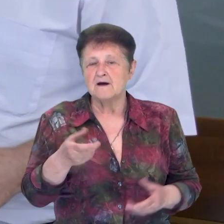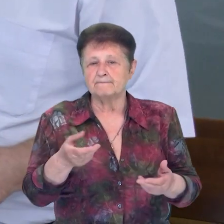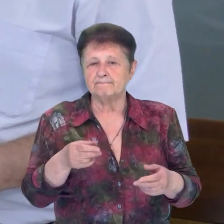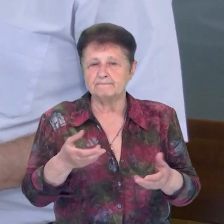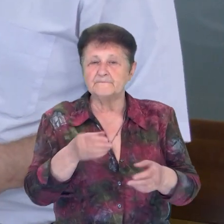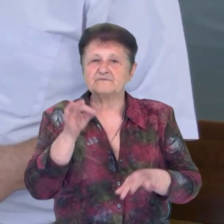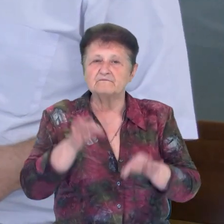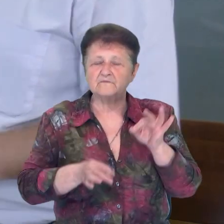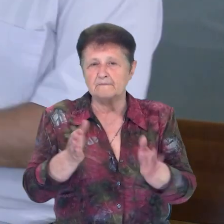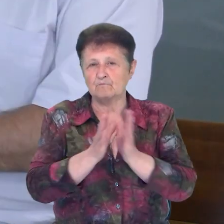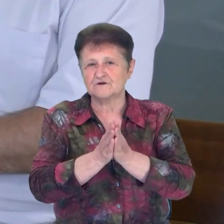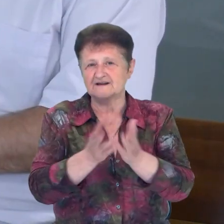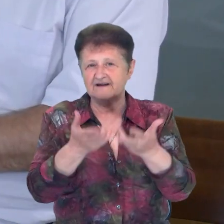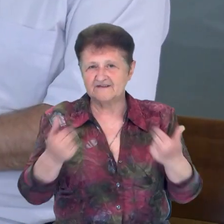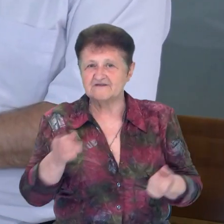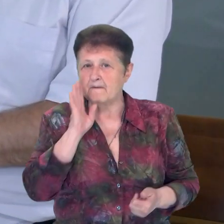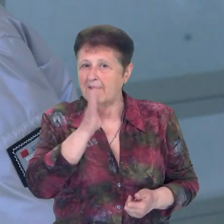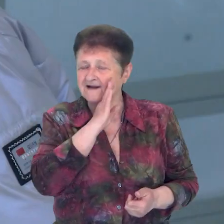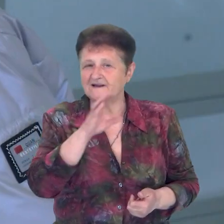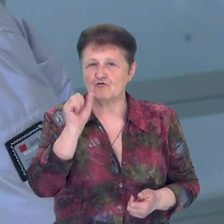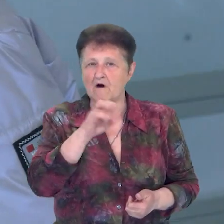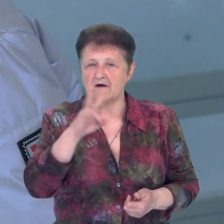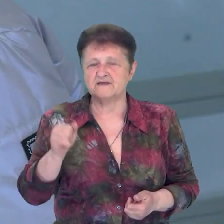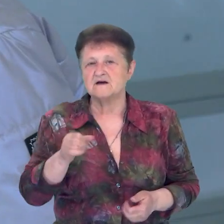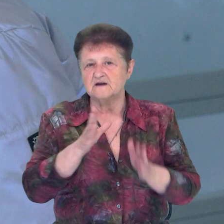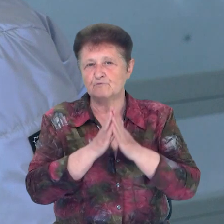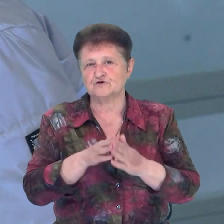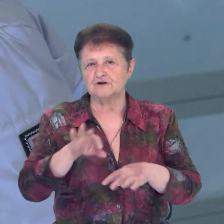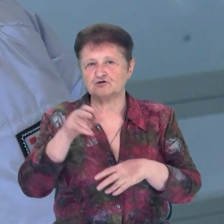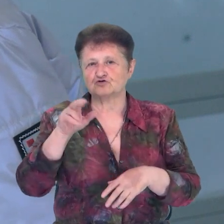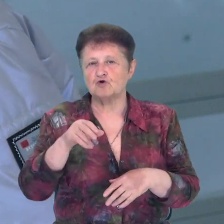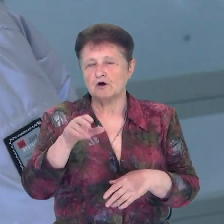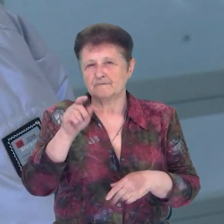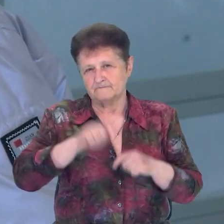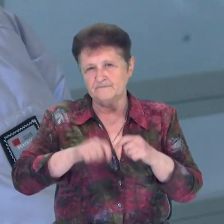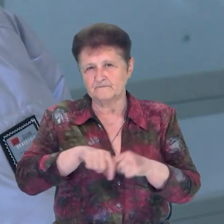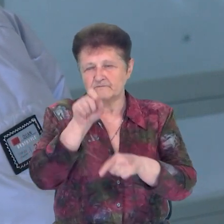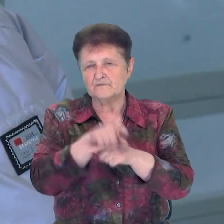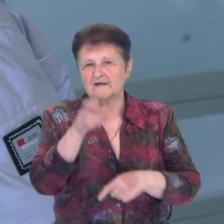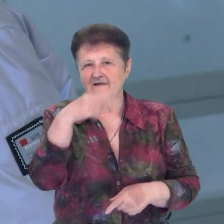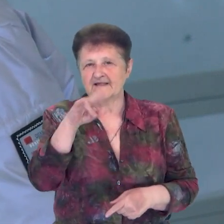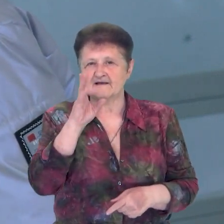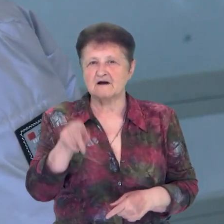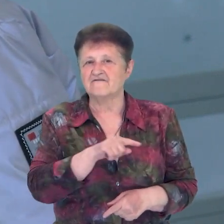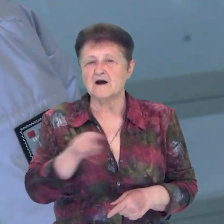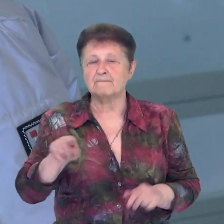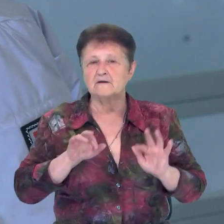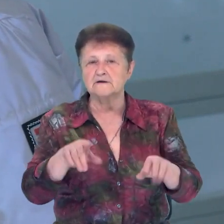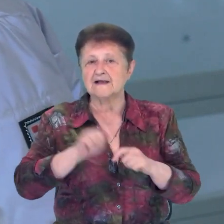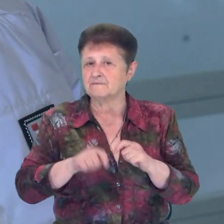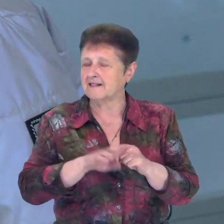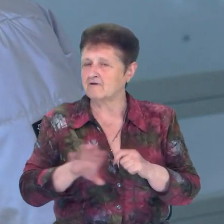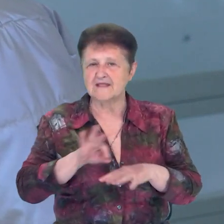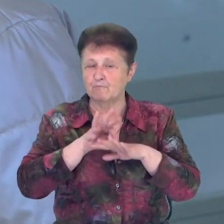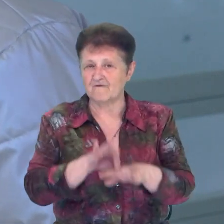Підвербної Анни, а також хотіла, щоб суд призначив проведення ДНК-експертизи. В рамках провадження експертизу не